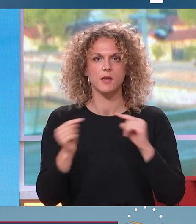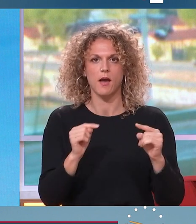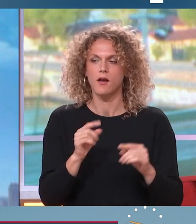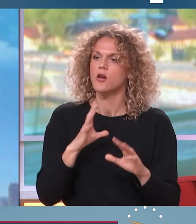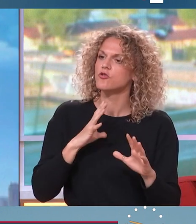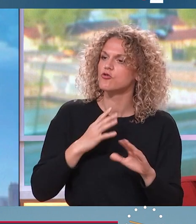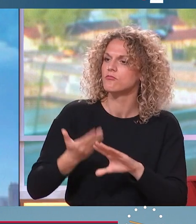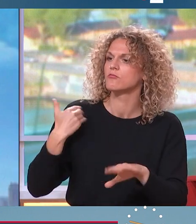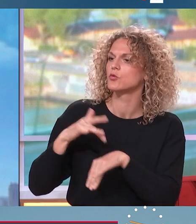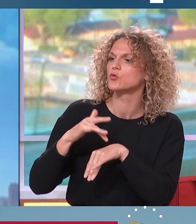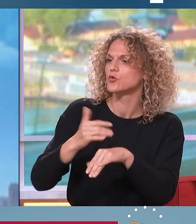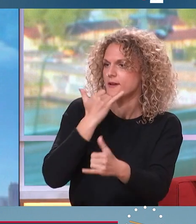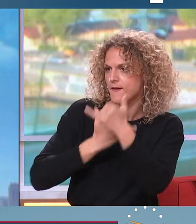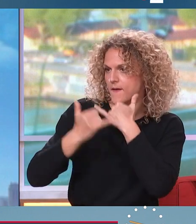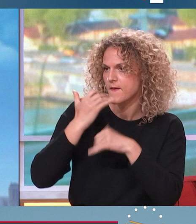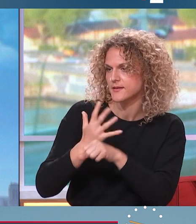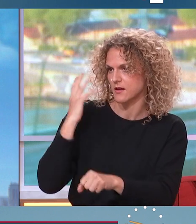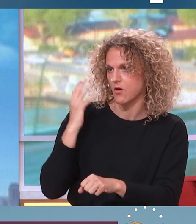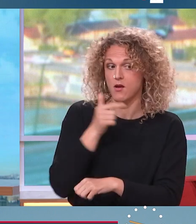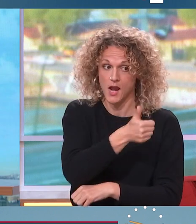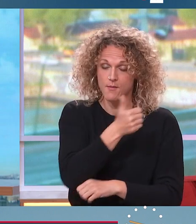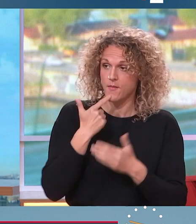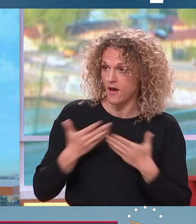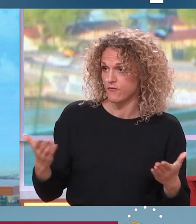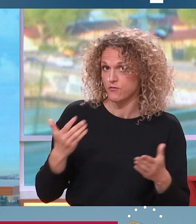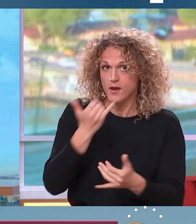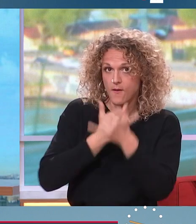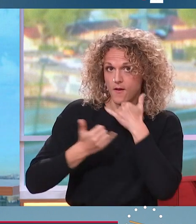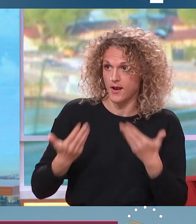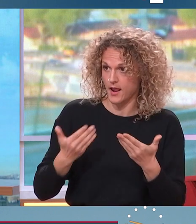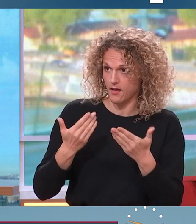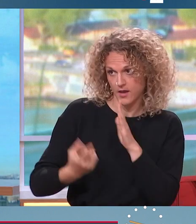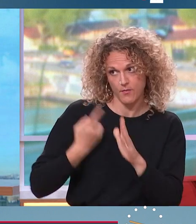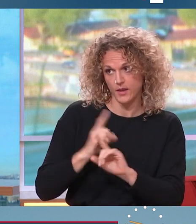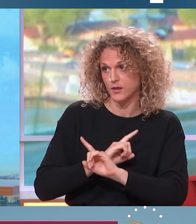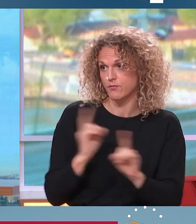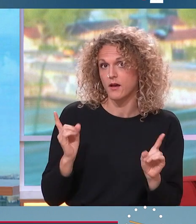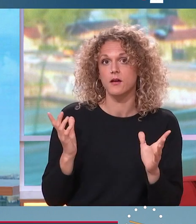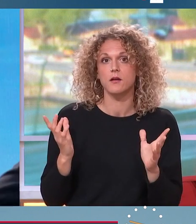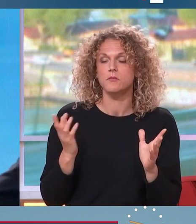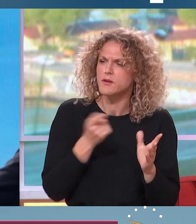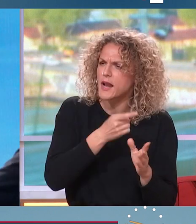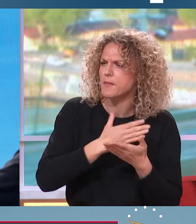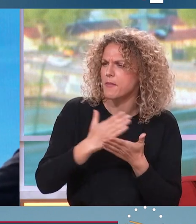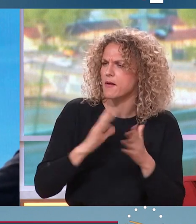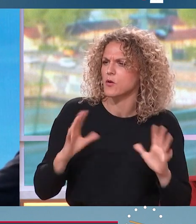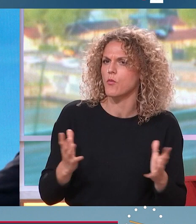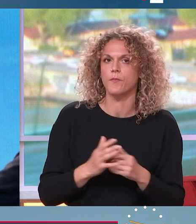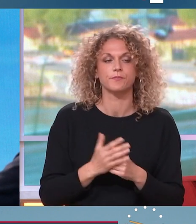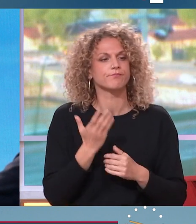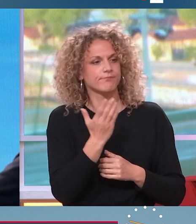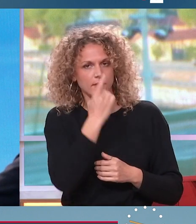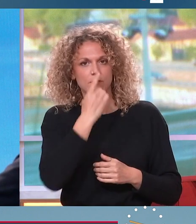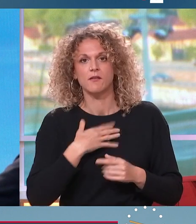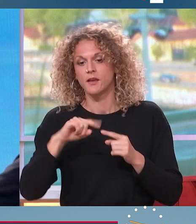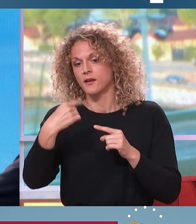qu'elle a faites il y a 5 ans, comme elle l reconnue elle-même, qu'elle ne refera pas cette fois-ci ? Enfin, en tout cas, à quoi elle se prépare ? Je pense que pour ce débat, ce